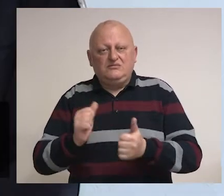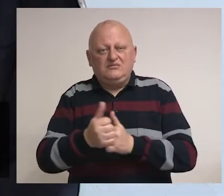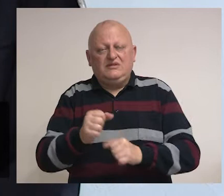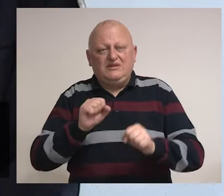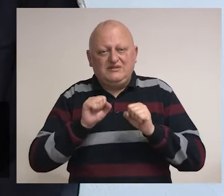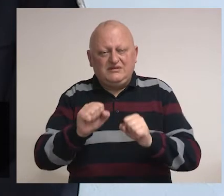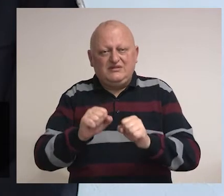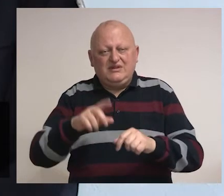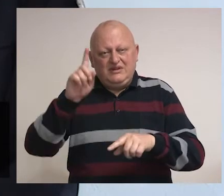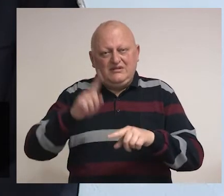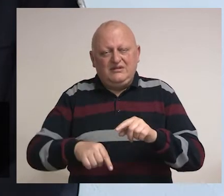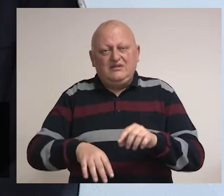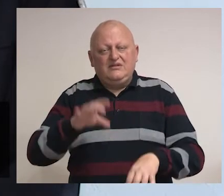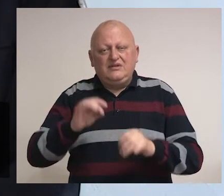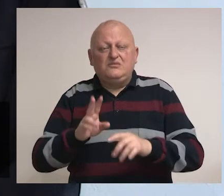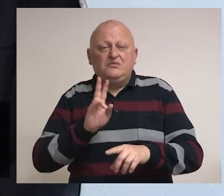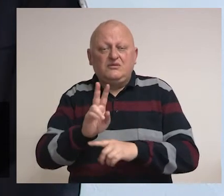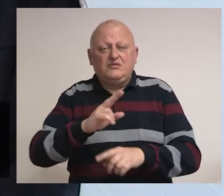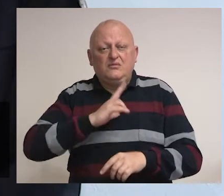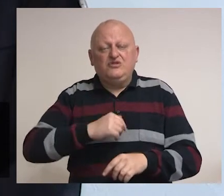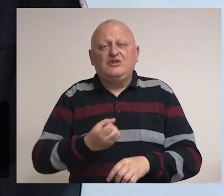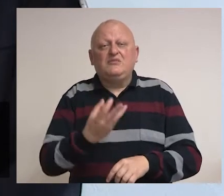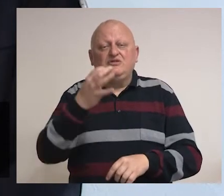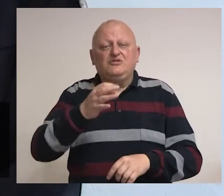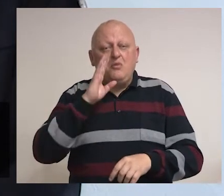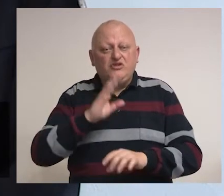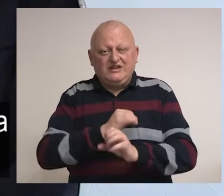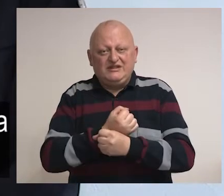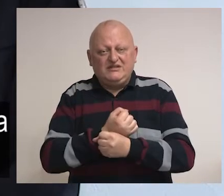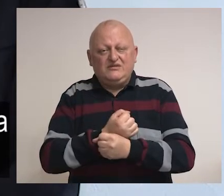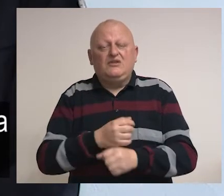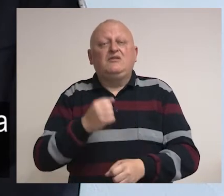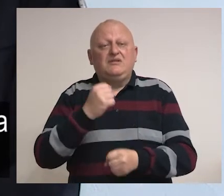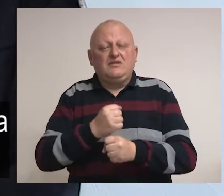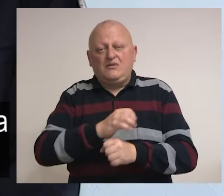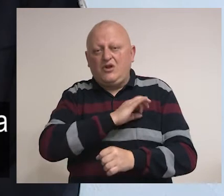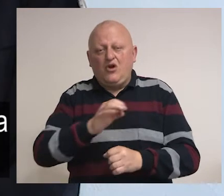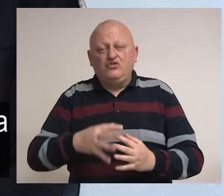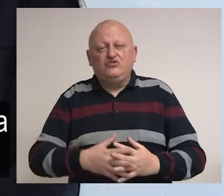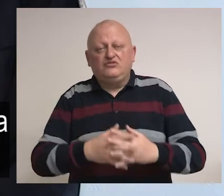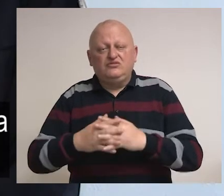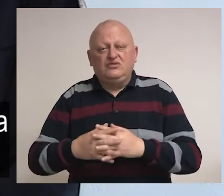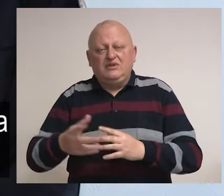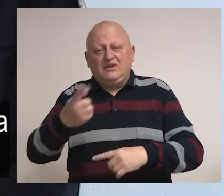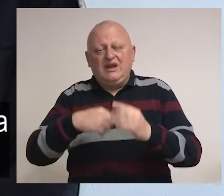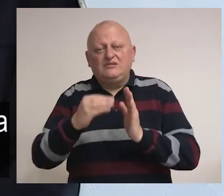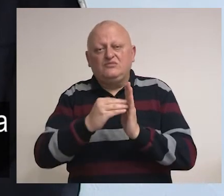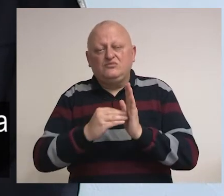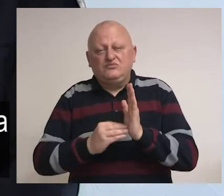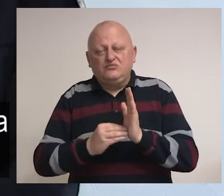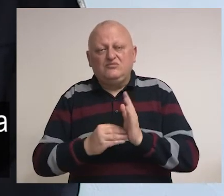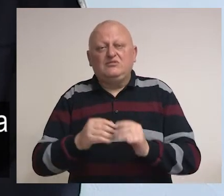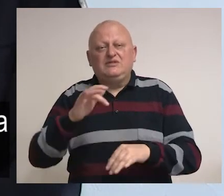sprečavanje, sankcionisanje izbornih prevara, policija Brčko distrikta BiH ostvarila je odličnu saradnju i razminu podataka